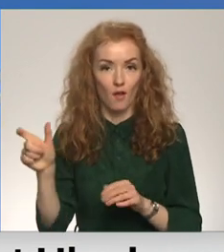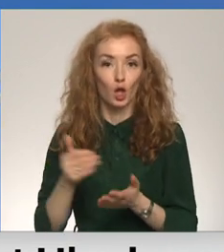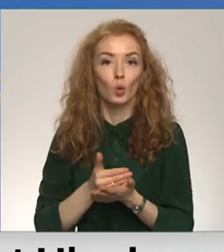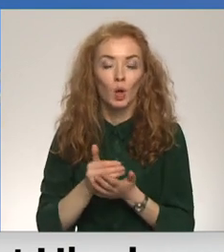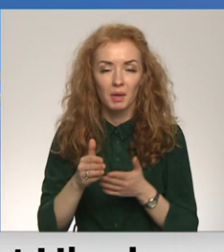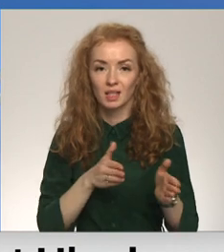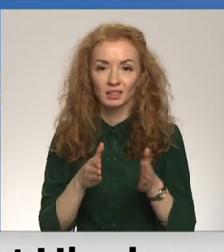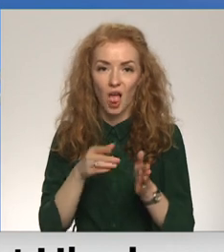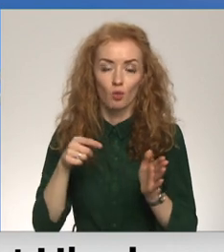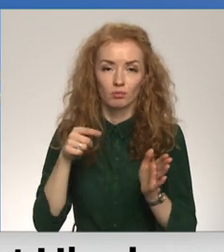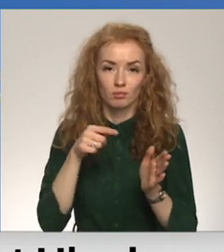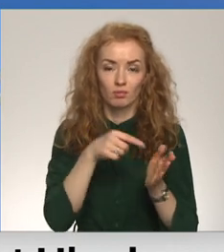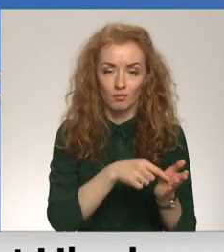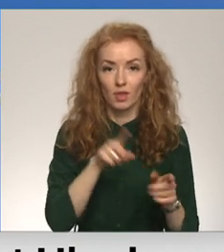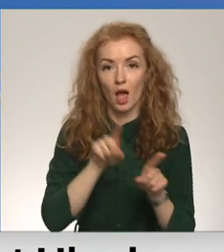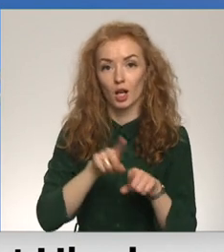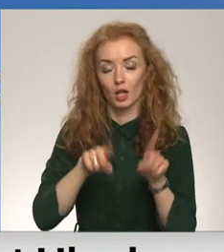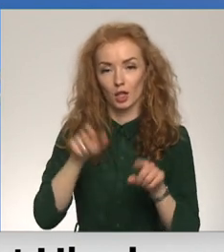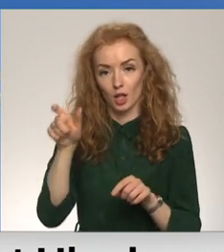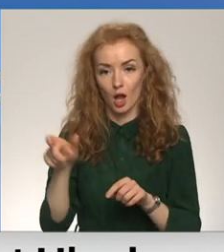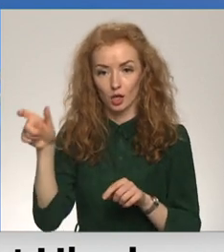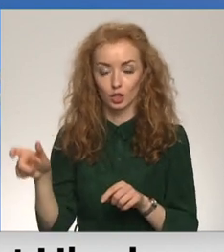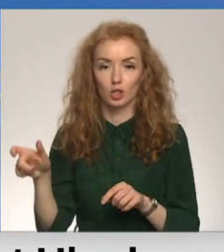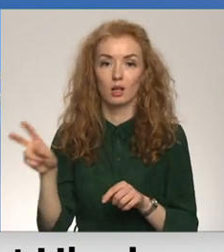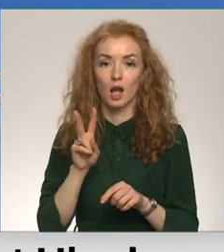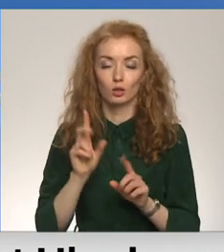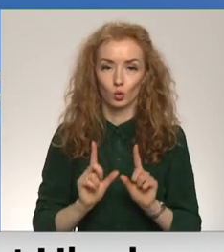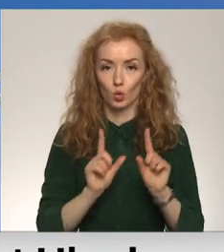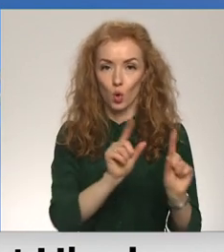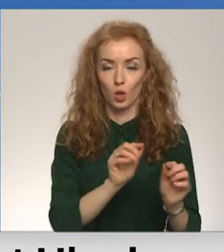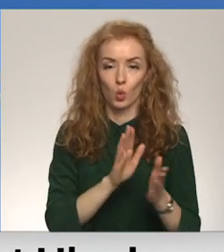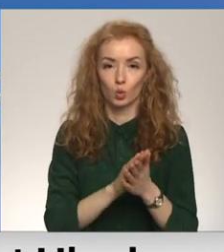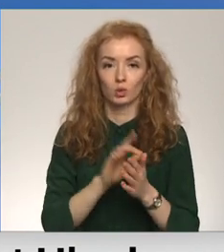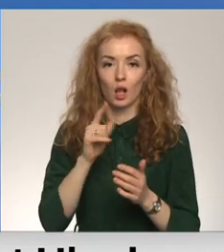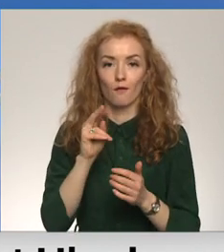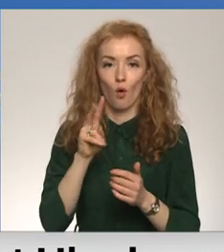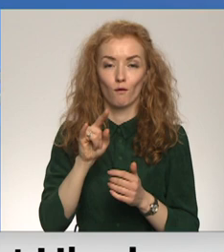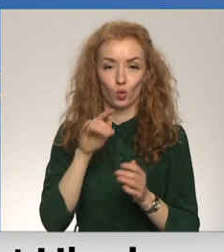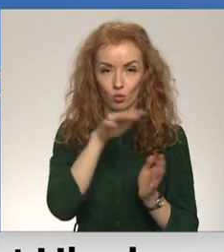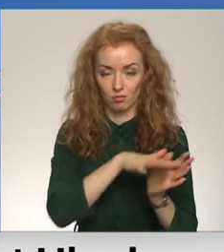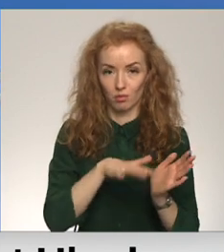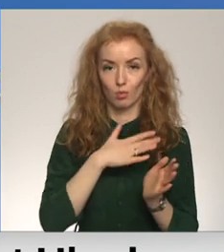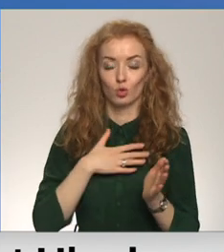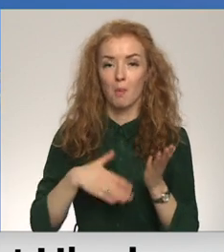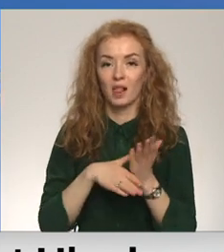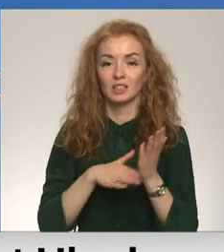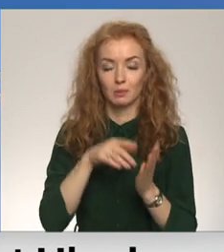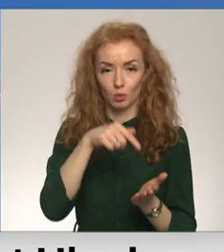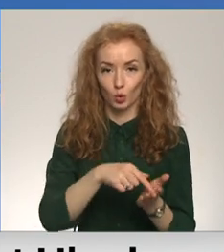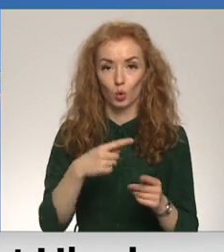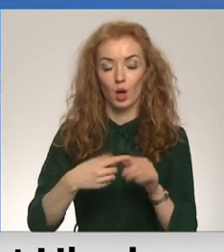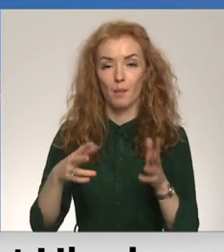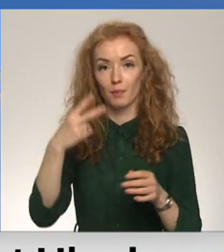Tajā skaitā arī daži no tiem, kuri dodas uz mūsu palīdzības punktu. Un apmēram, 20 ir